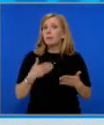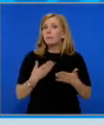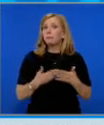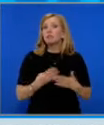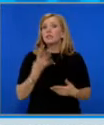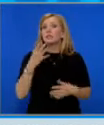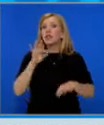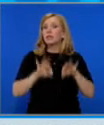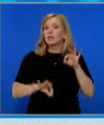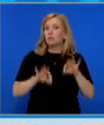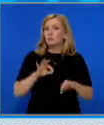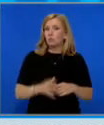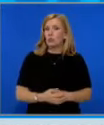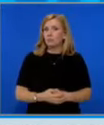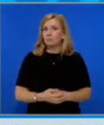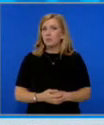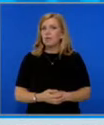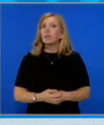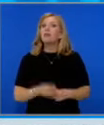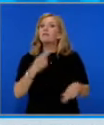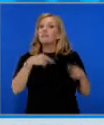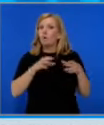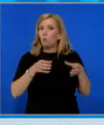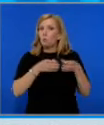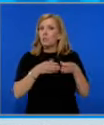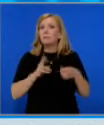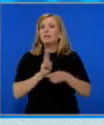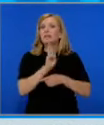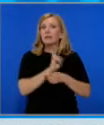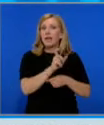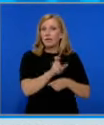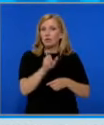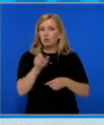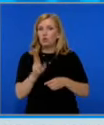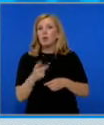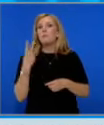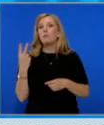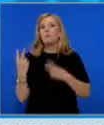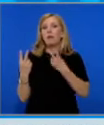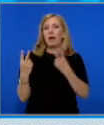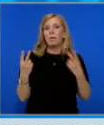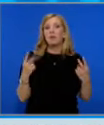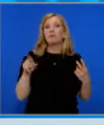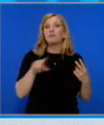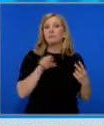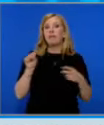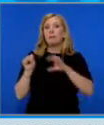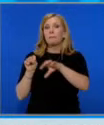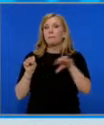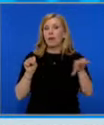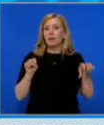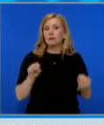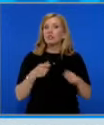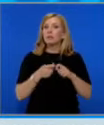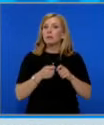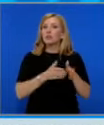Това пише в мотивите на вносителите. В комисията ще има 12 народни представители, по двама от всяка парламентарна група и ще бъде създадена